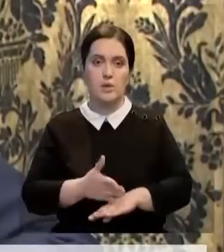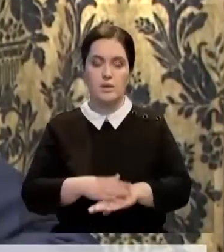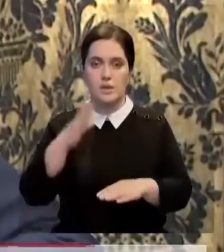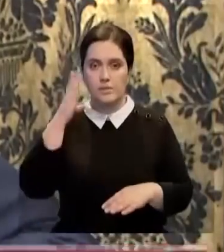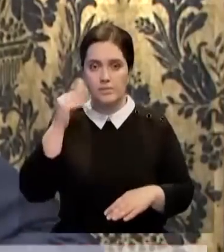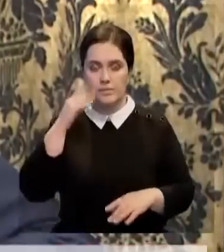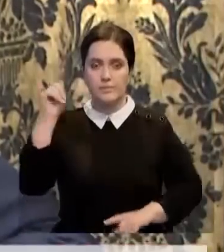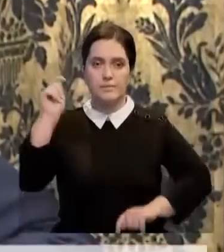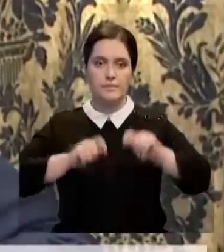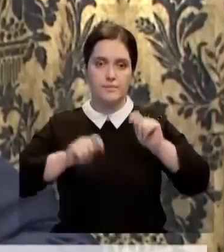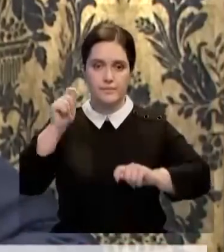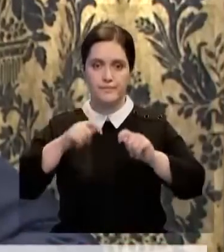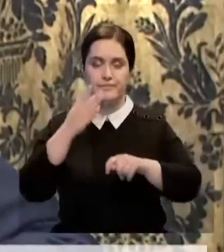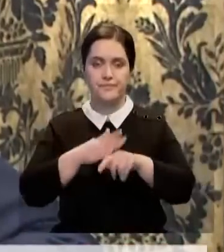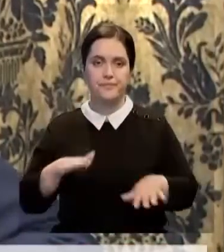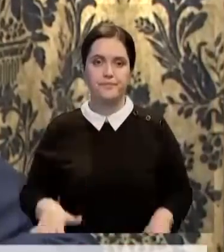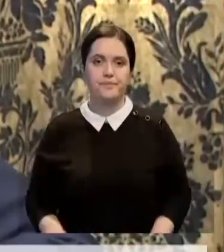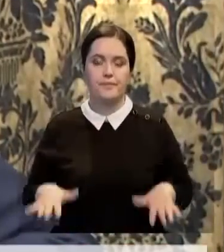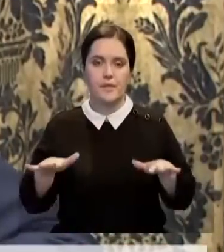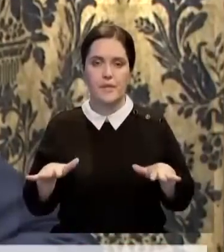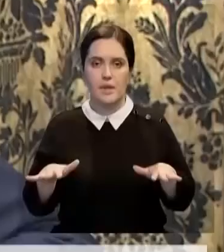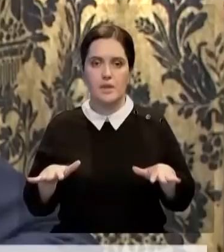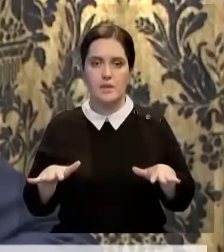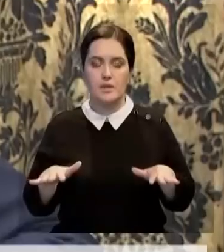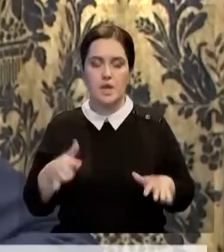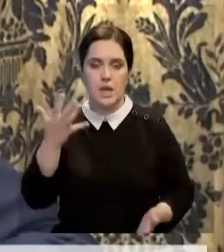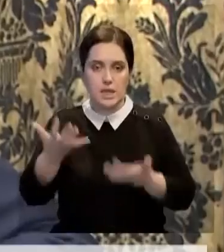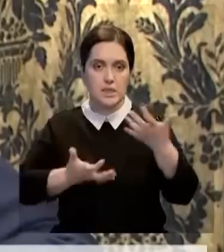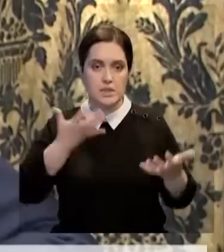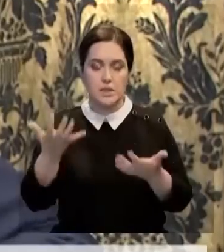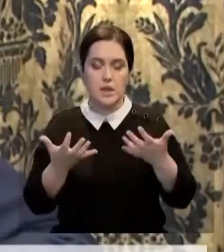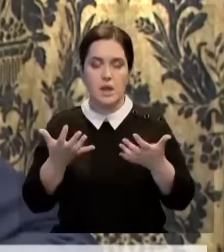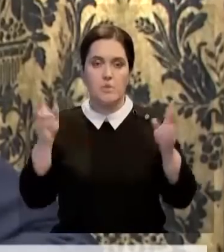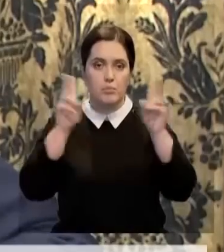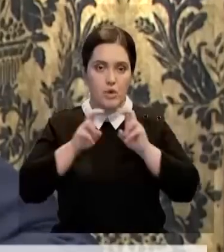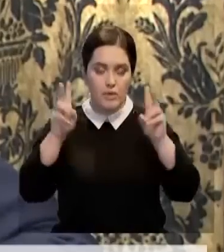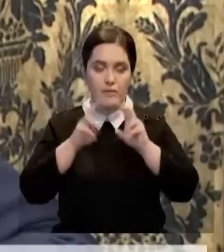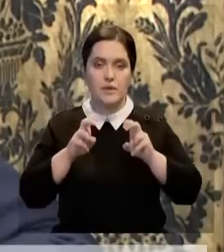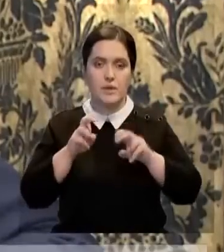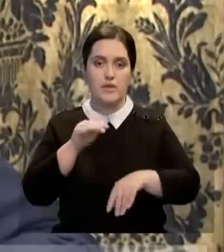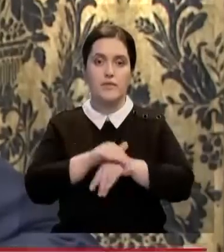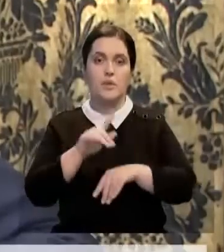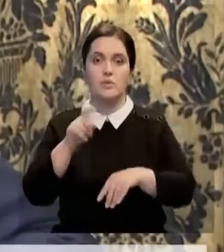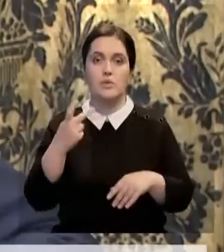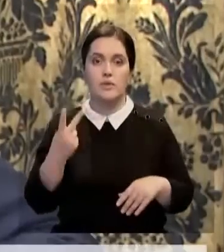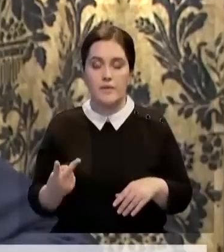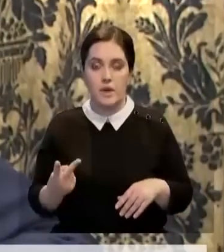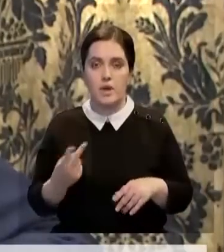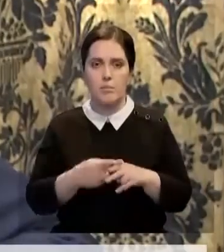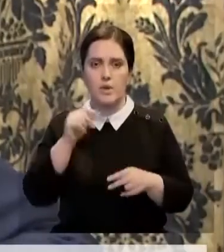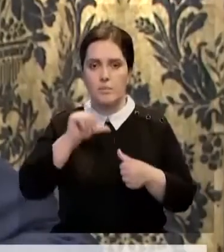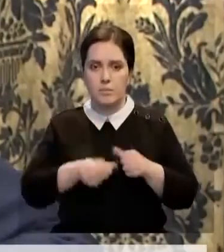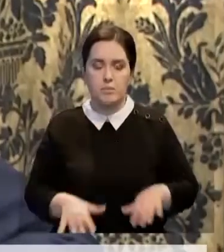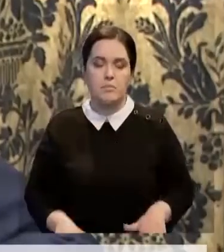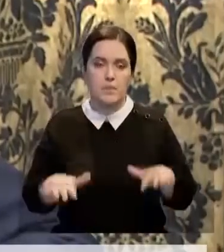обильных осадков наблюдается подтопление. В ходе обследования выявлены 102 участка постоянного подтопления